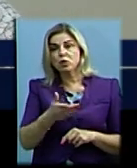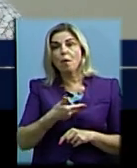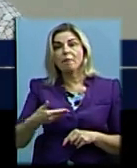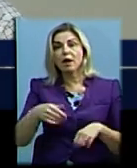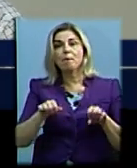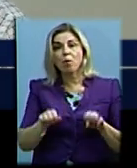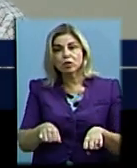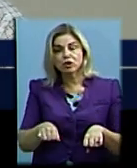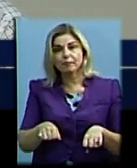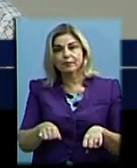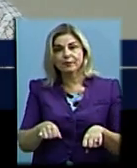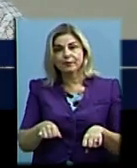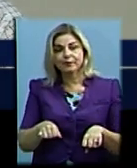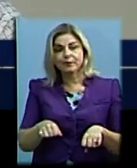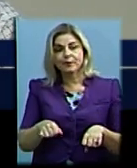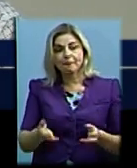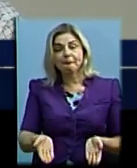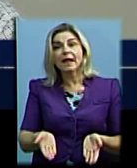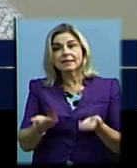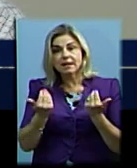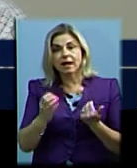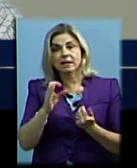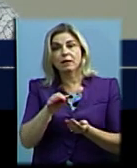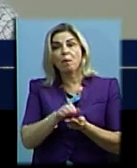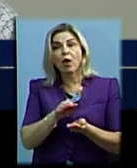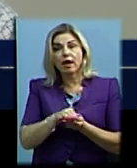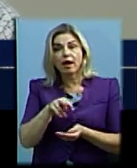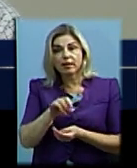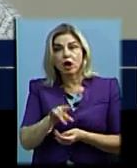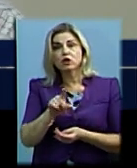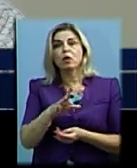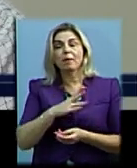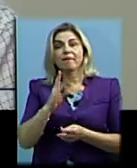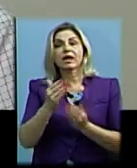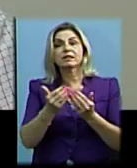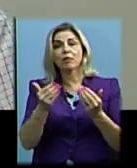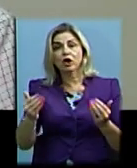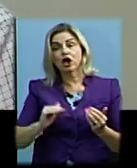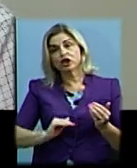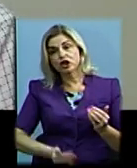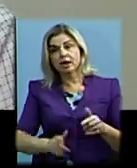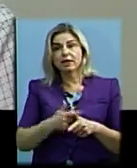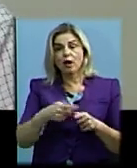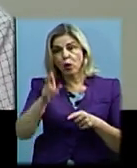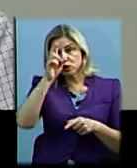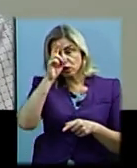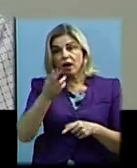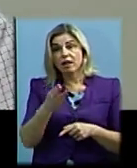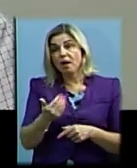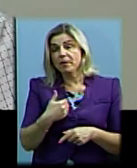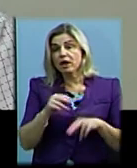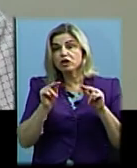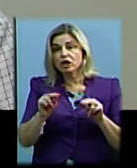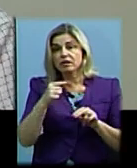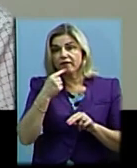можемо це зняти з могили, щоб воно було в експозиції, будь-то частне, будь-то державне, для мене, чесно